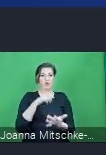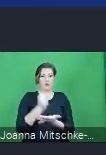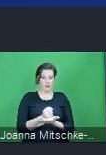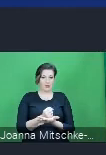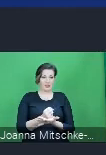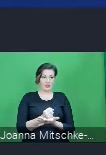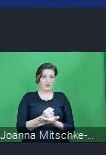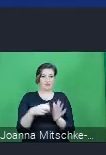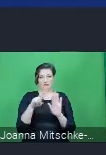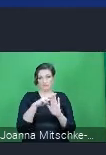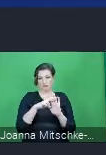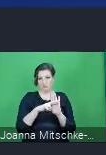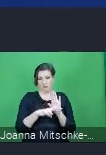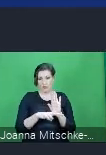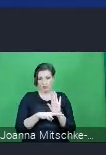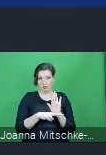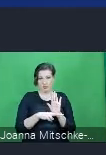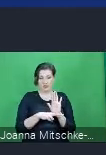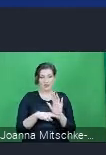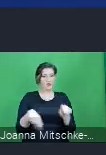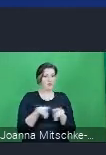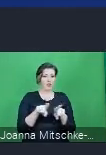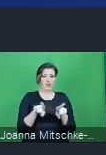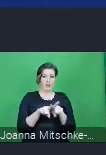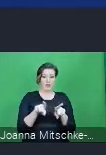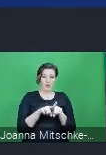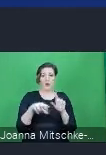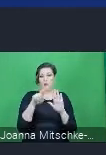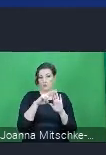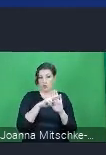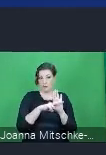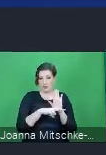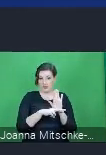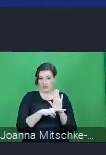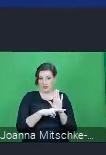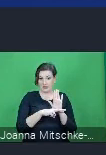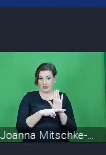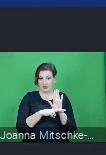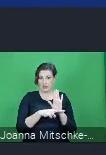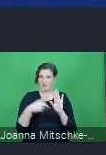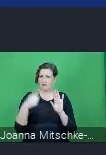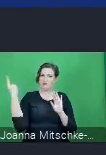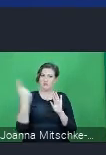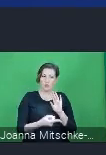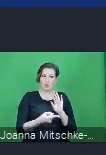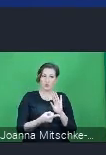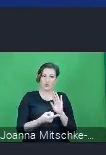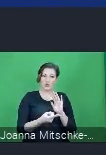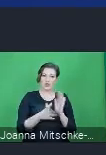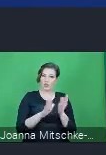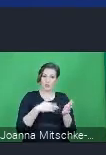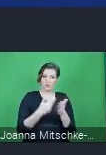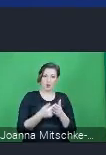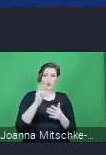wprowadziła nowelizacja ustawy, to także są przepisy, które nakładają obowiązek na właścicieli lub zarządców